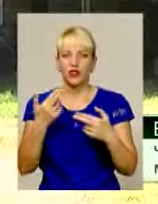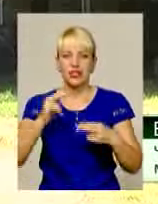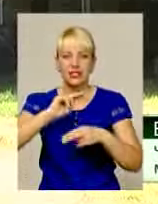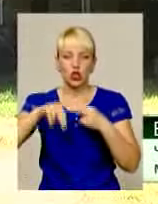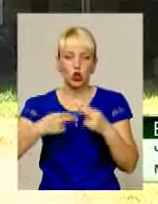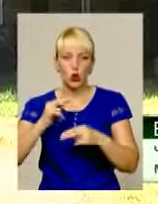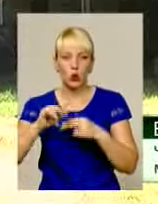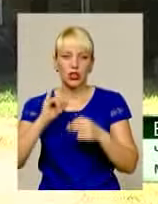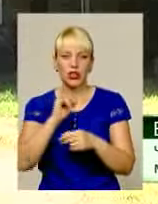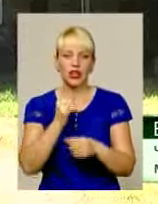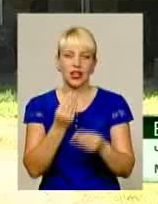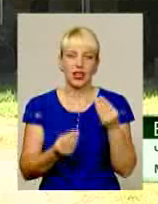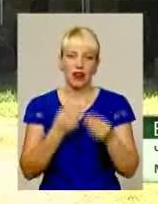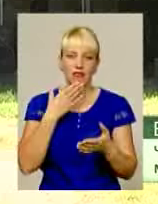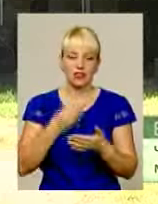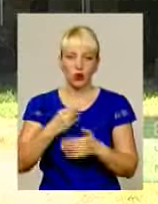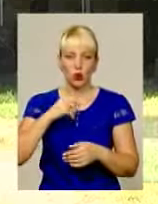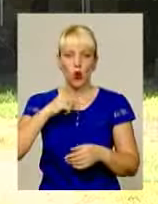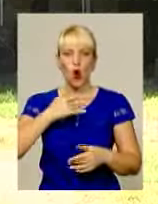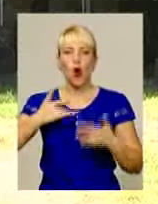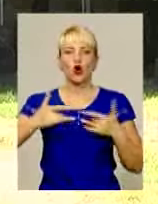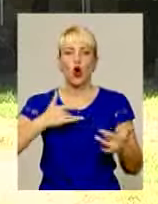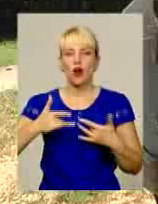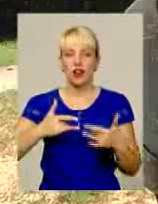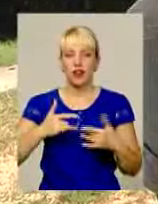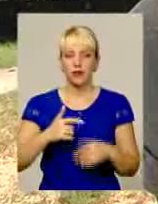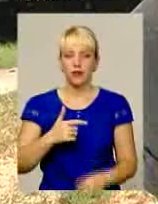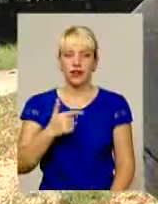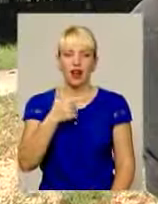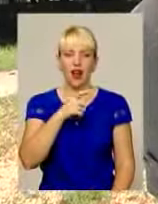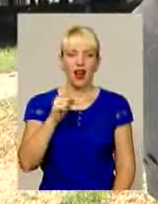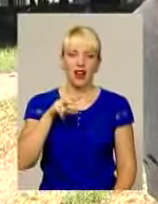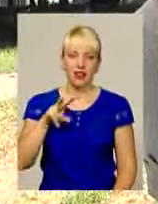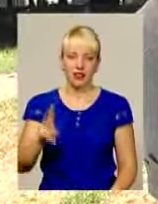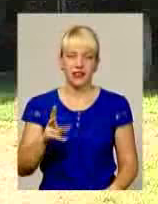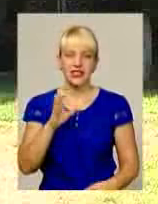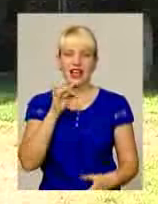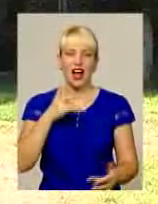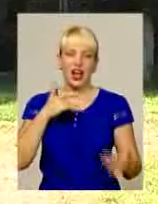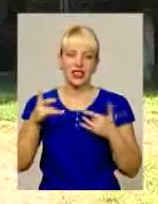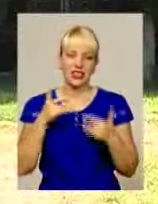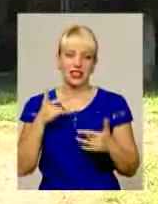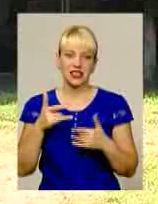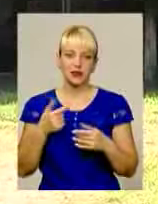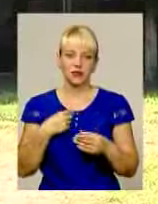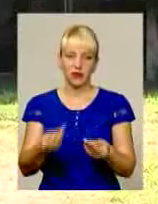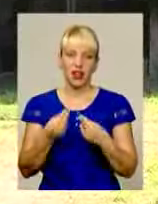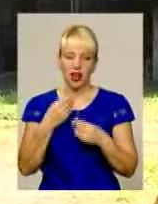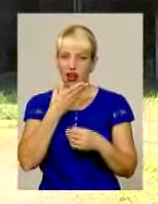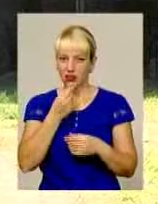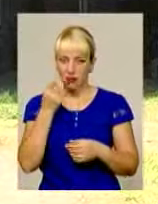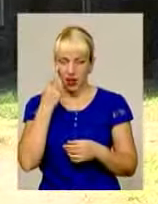грав свою роль. Тобто грозний Халк. У мене за артистизм добрі бали,